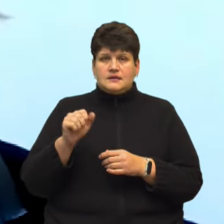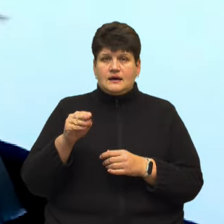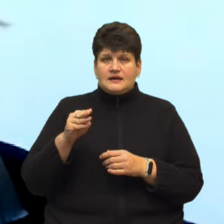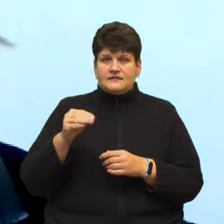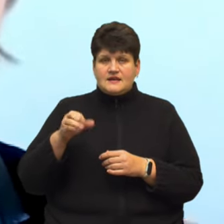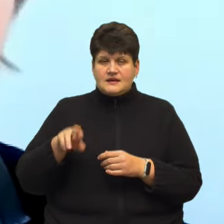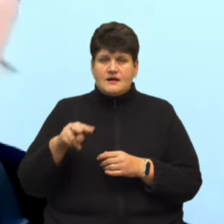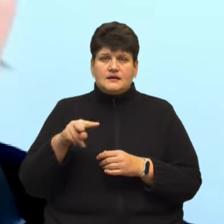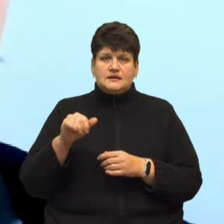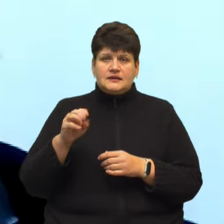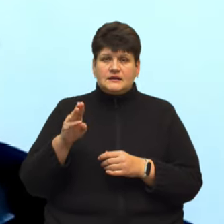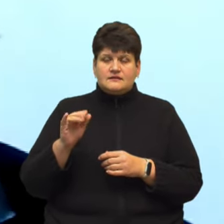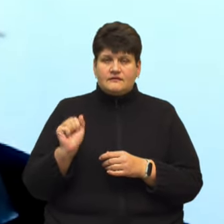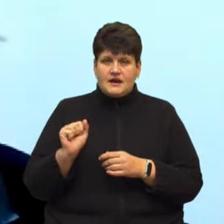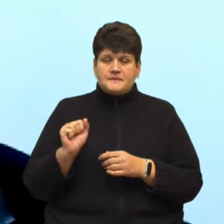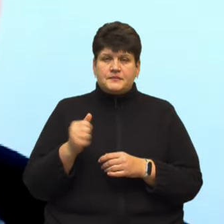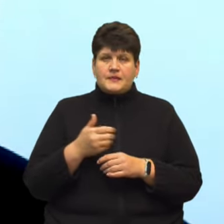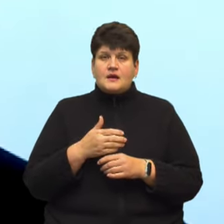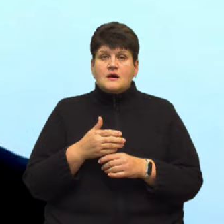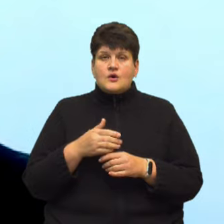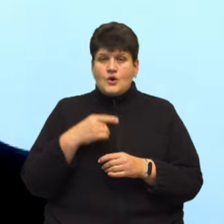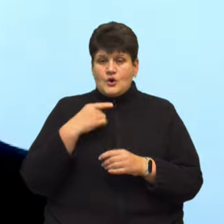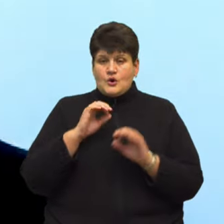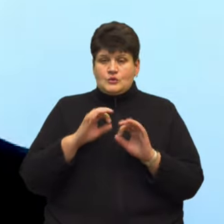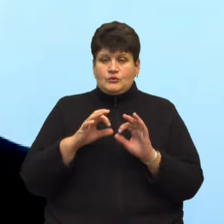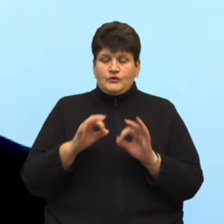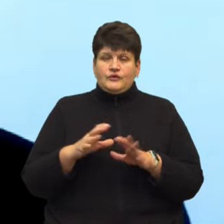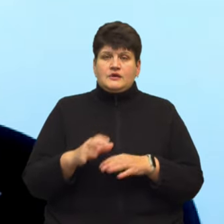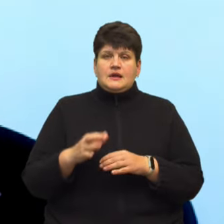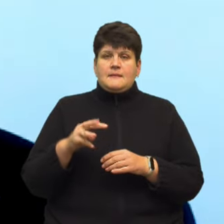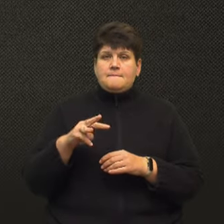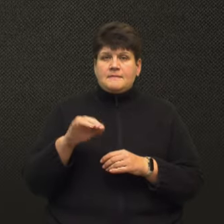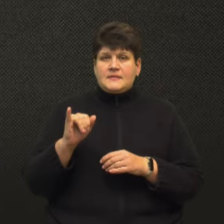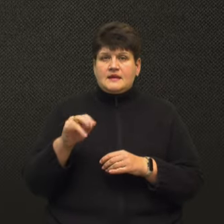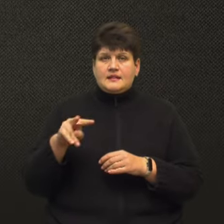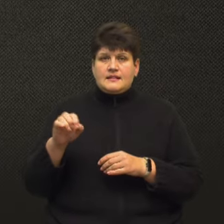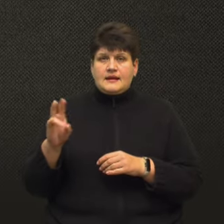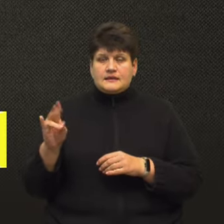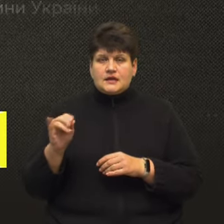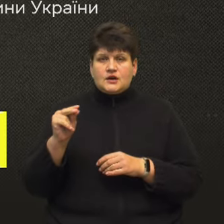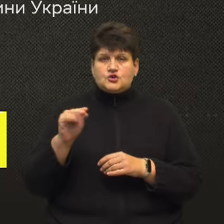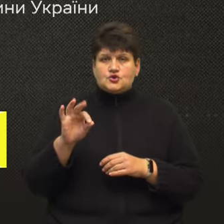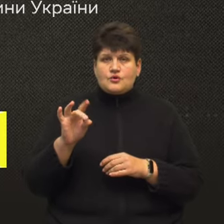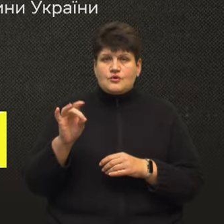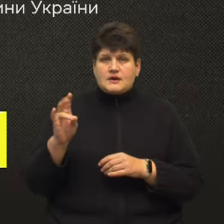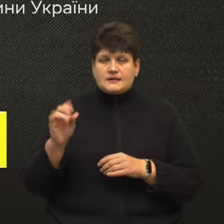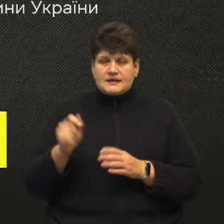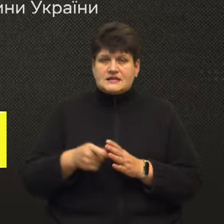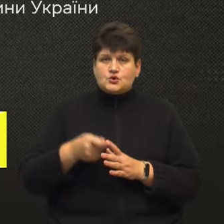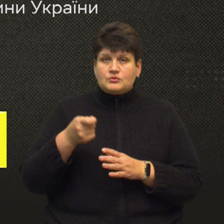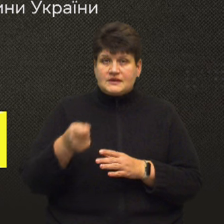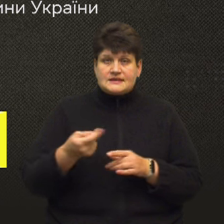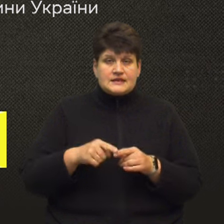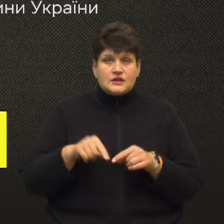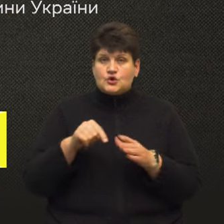збереження культурної спадщини України при Європейській комісії Мілена Чорна. Те, що ми подали, це не значить, що